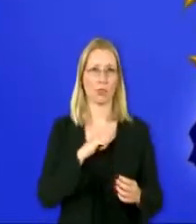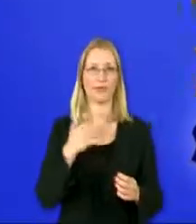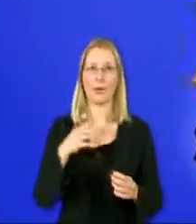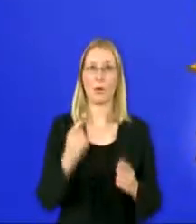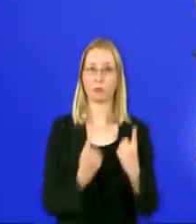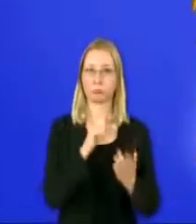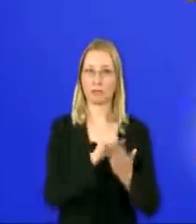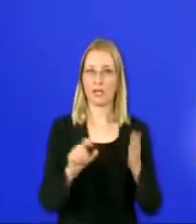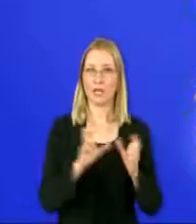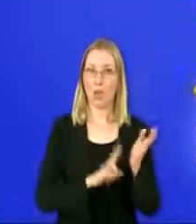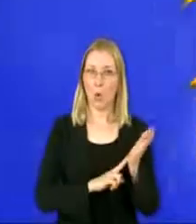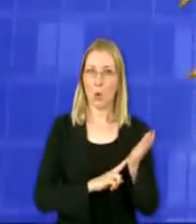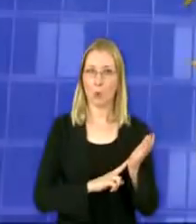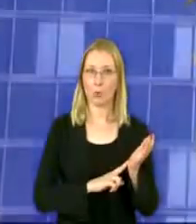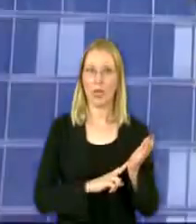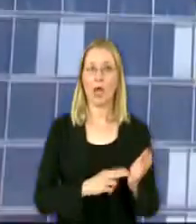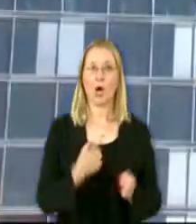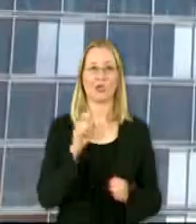Hrvatska postane članica Unije